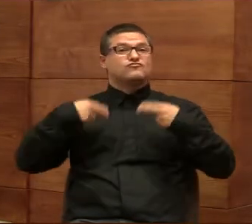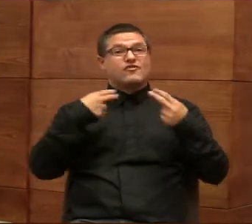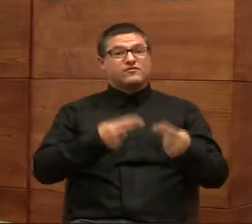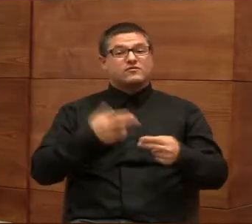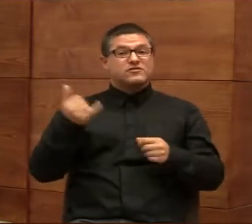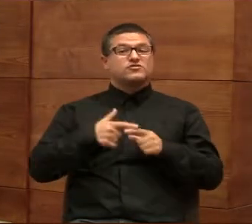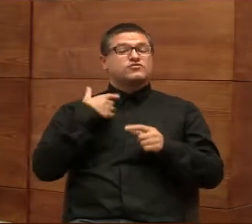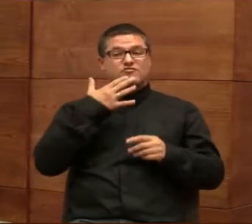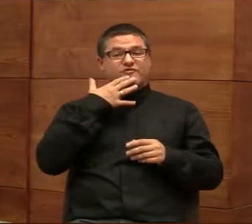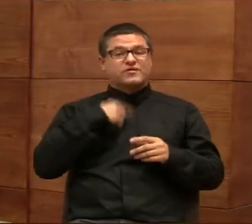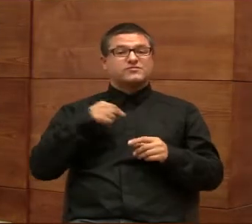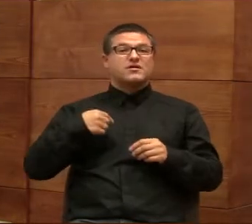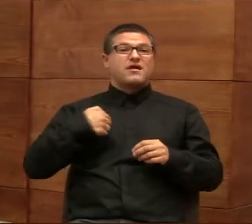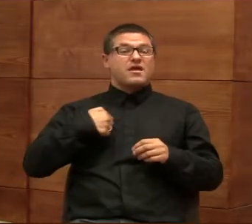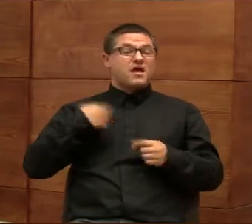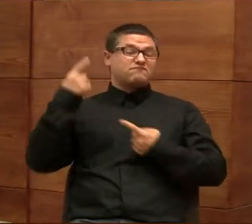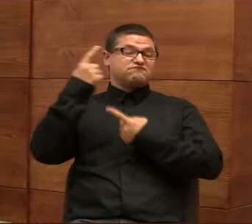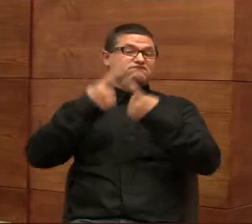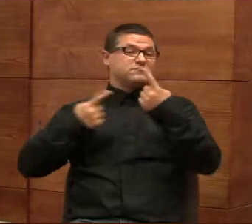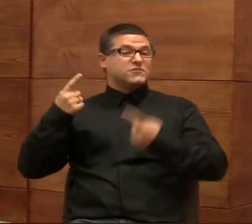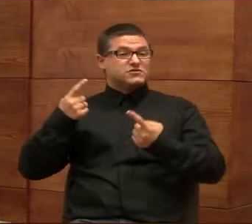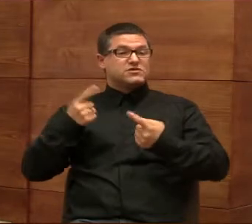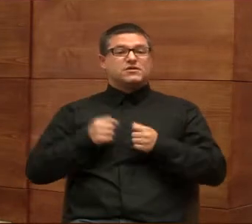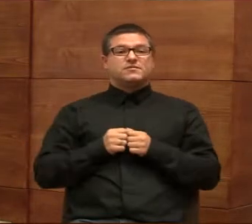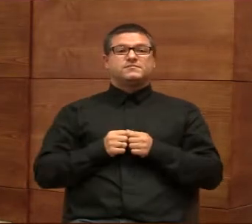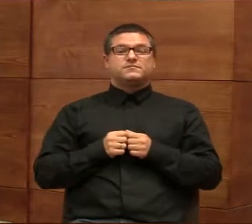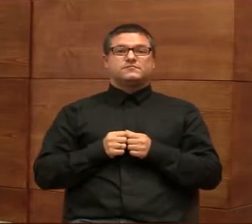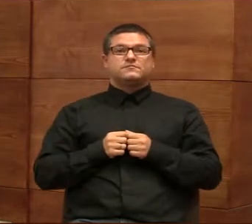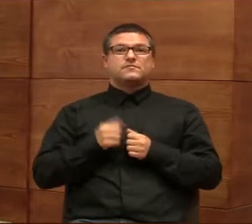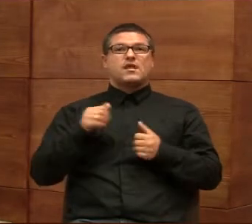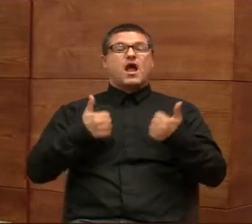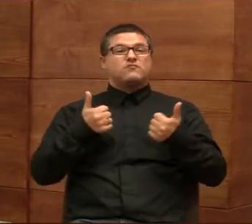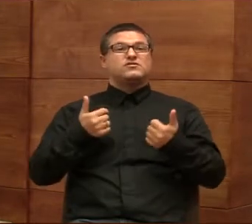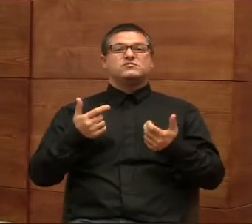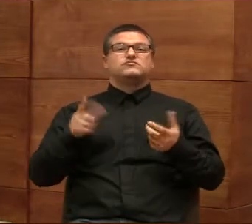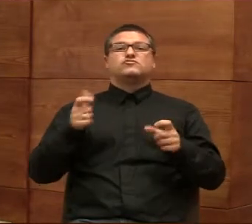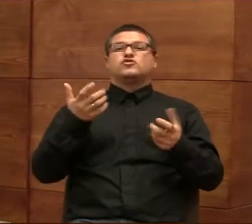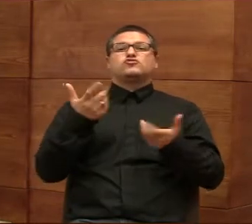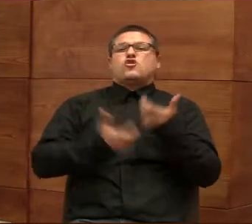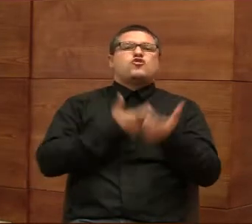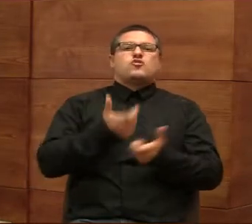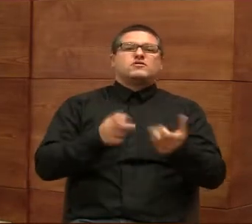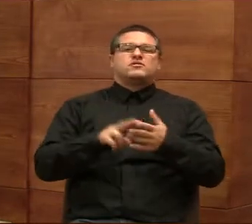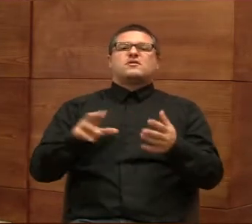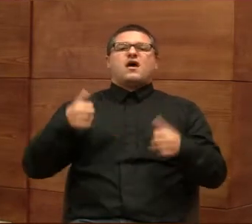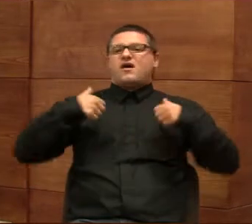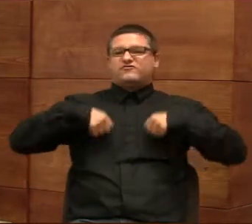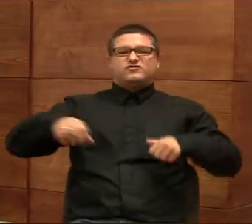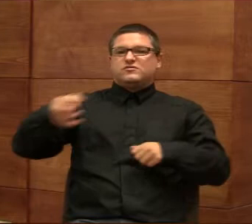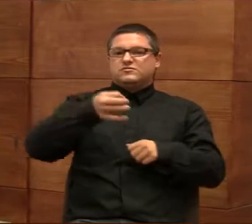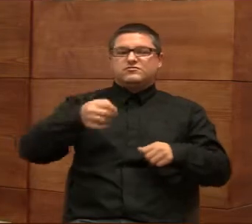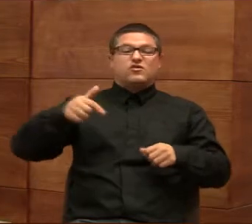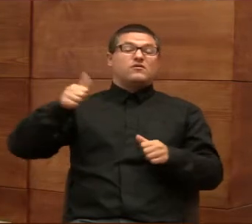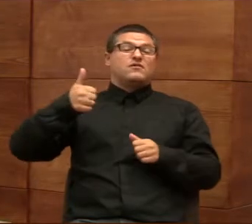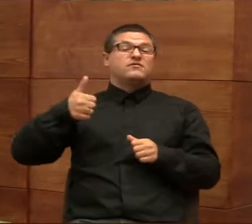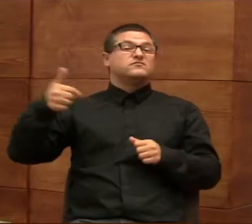tego, o mówiłem w trakcie, że według mnie aby cokolwiek zrobić na terenach miejskich, to trzeba